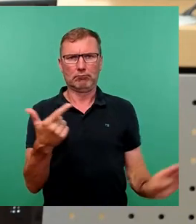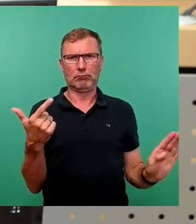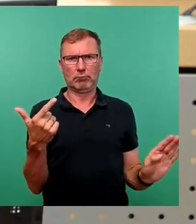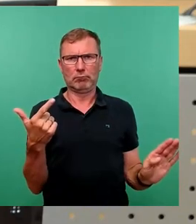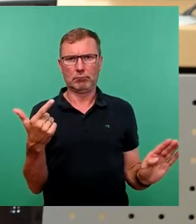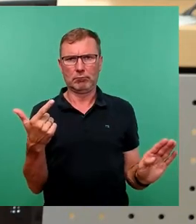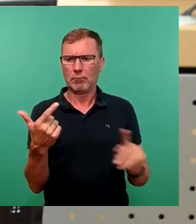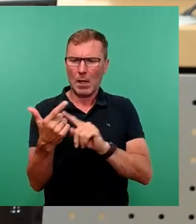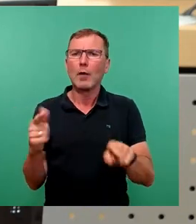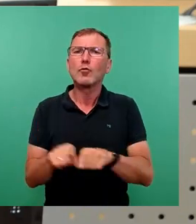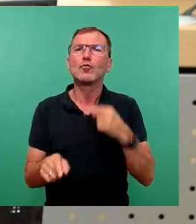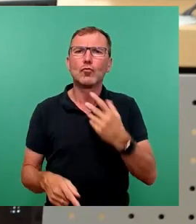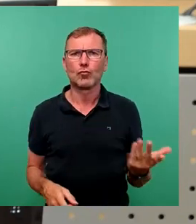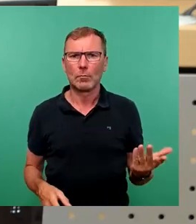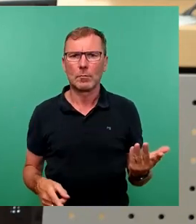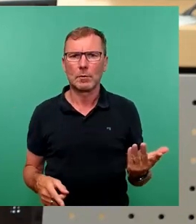wir einfach mal so fest.